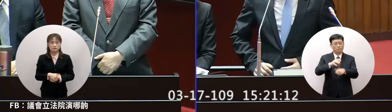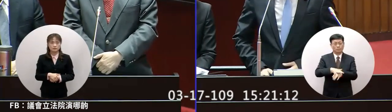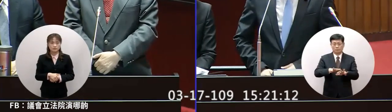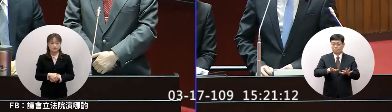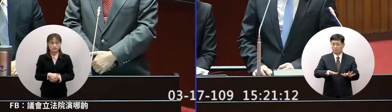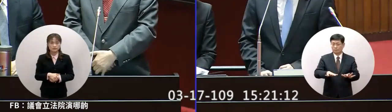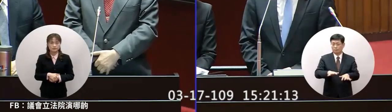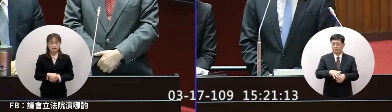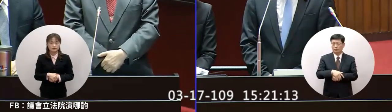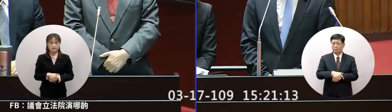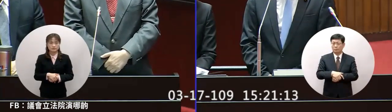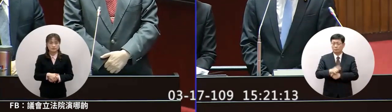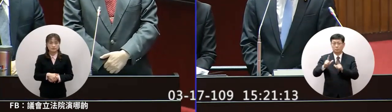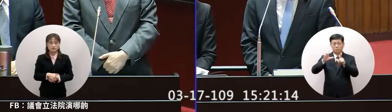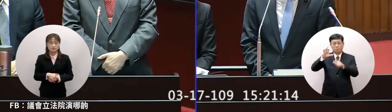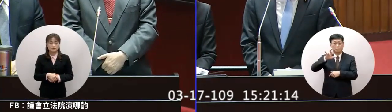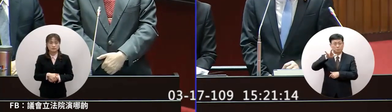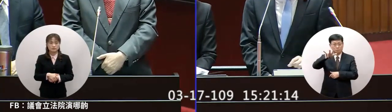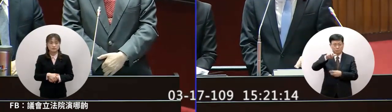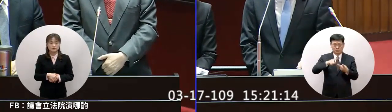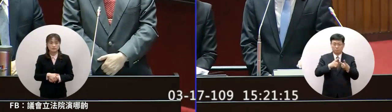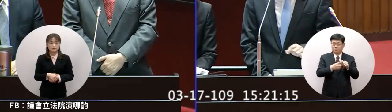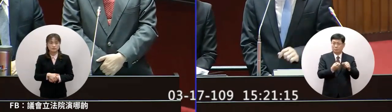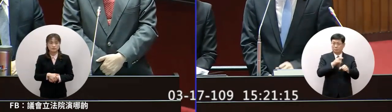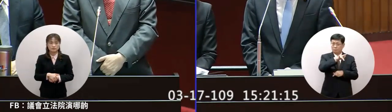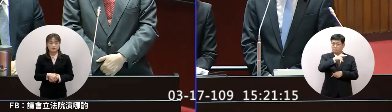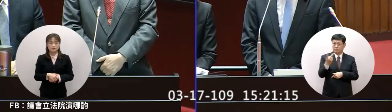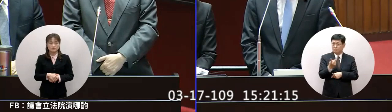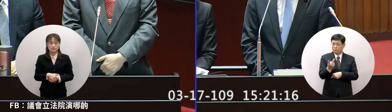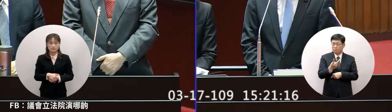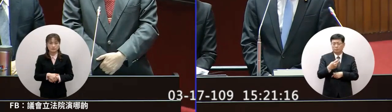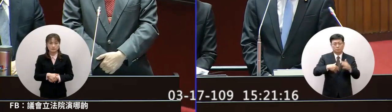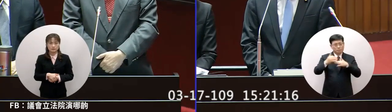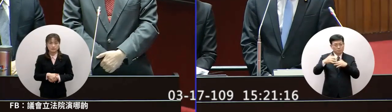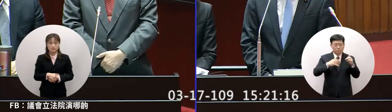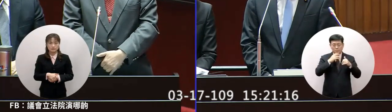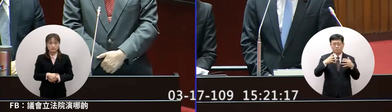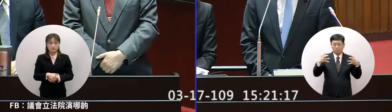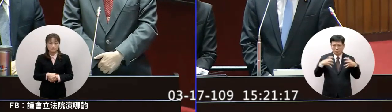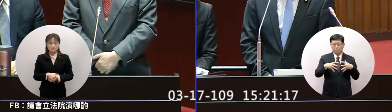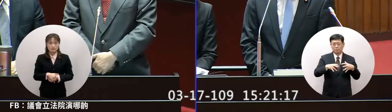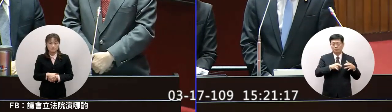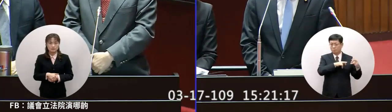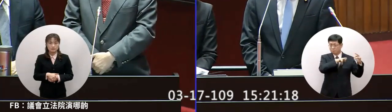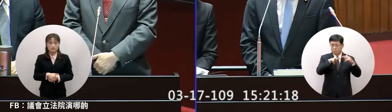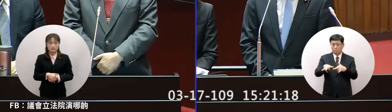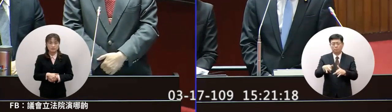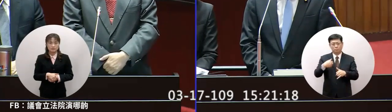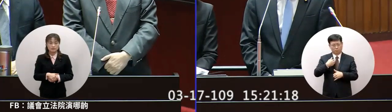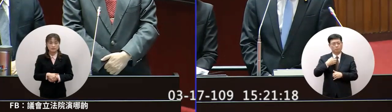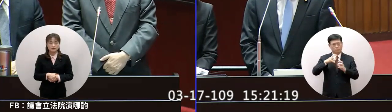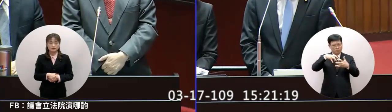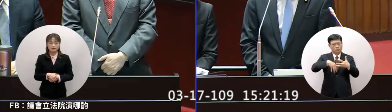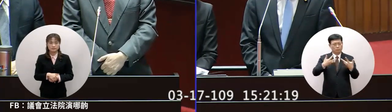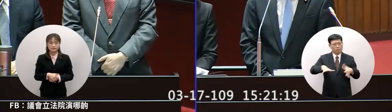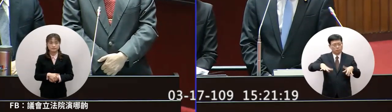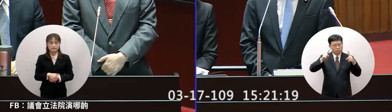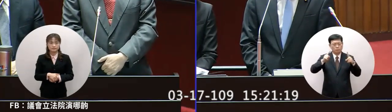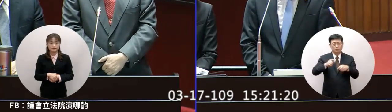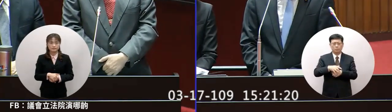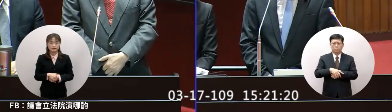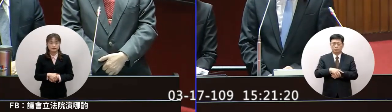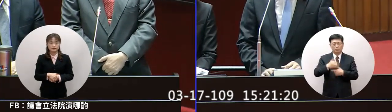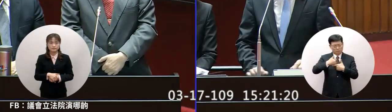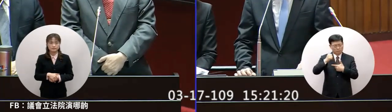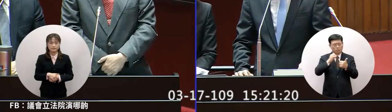這一次東方航空跟華航兩共同飛這是其實國內很多人一開始都有一